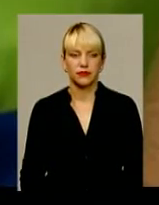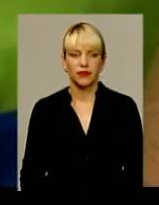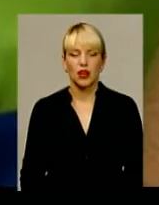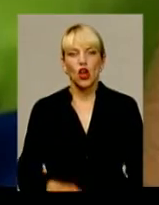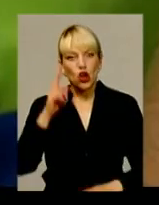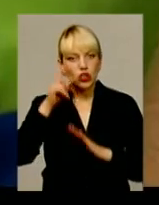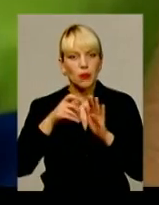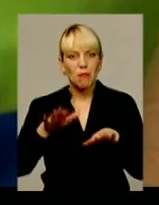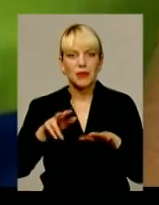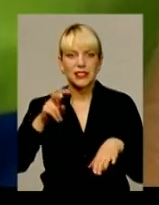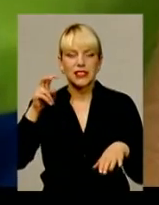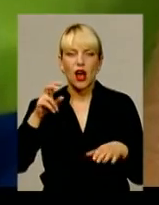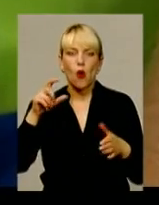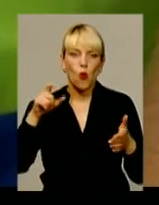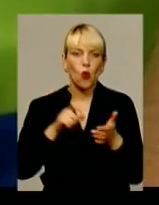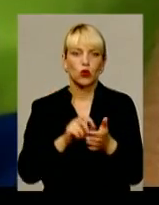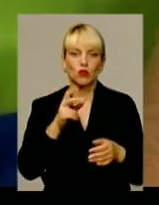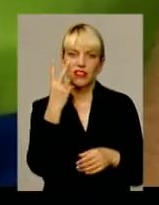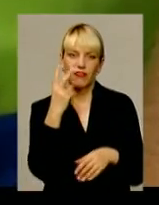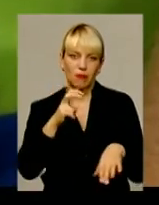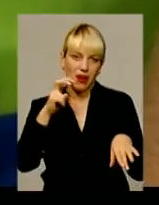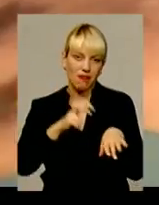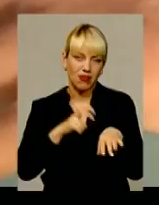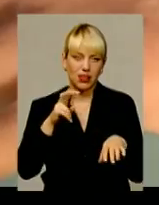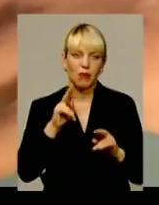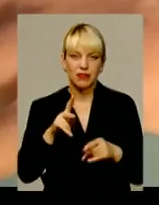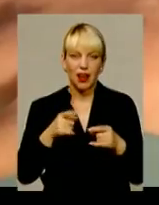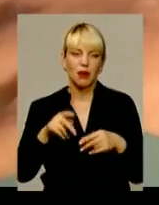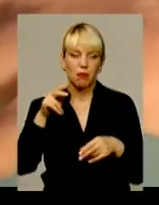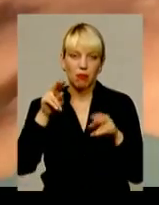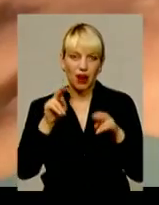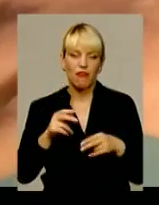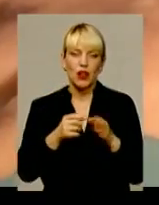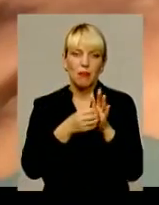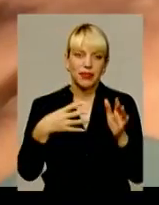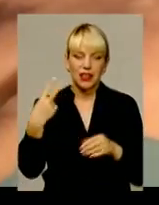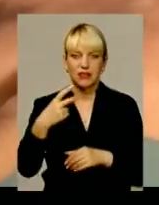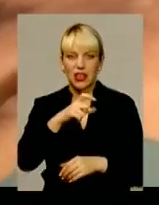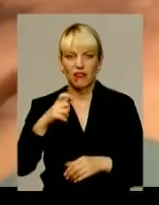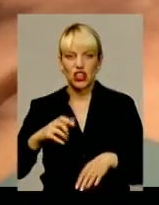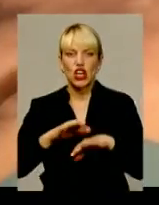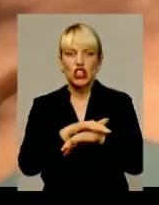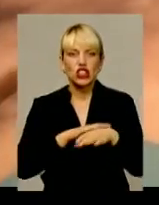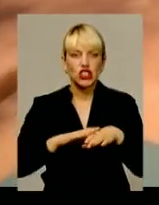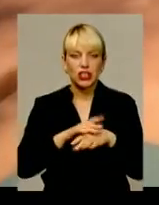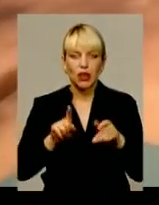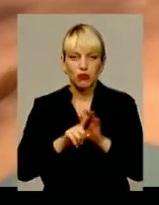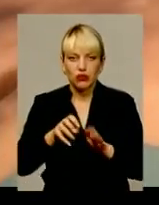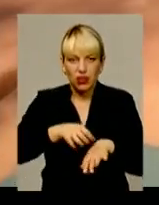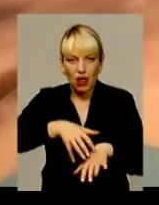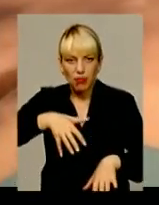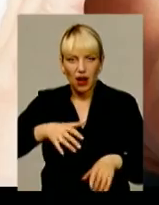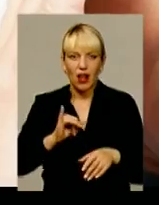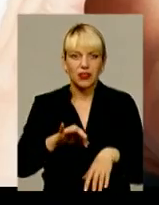Розпізнати місце укусу можна за двома точковими ранками. Як правило, протягом 15-20 хвилин шкіра навколо них набрякає,